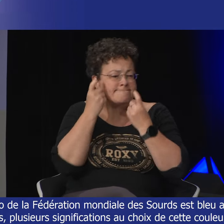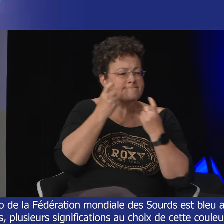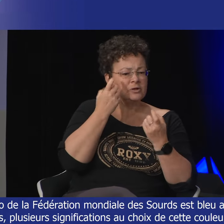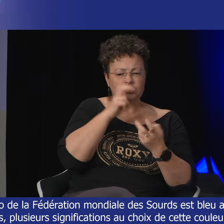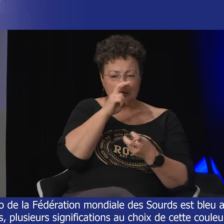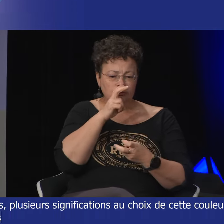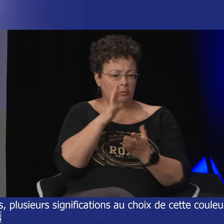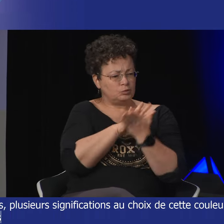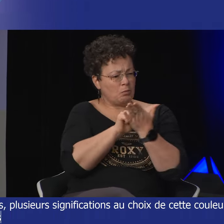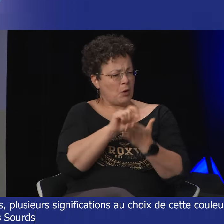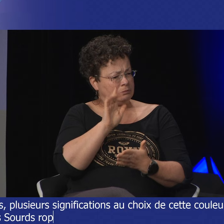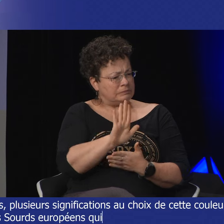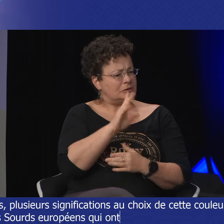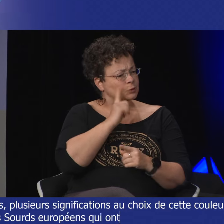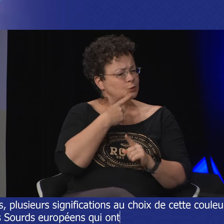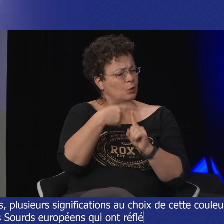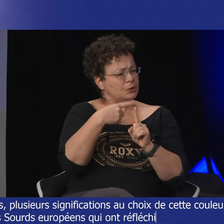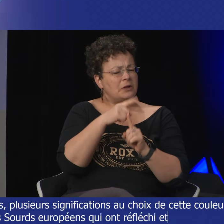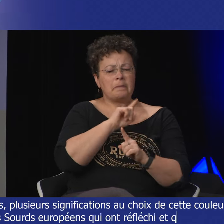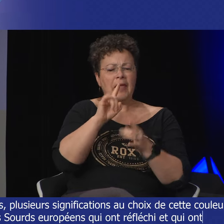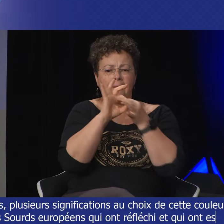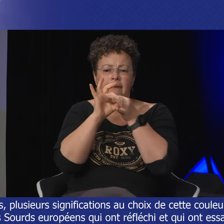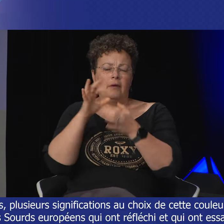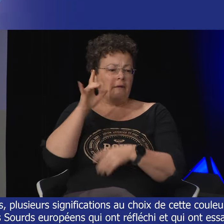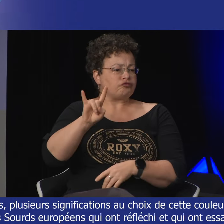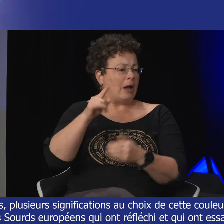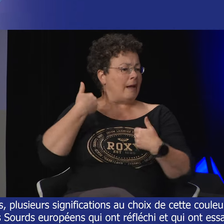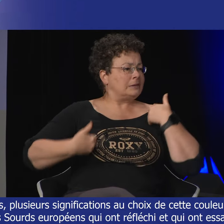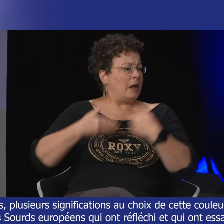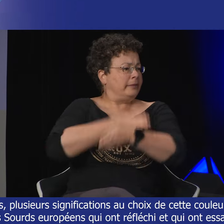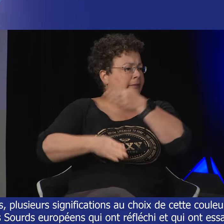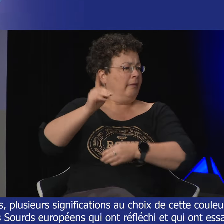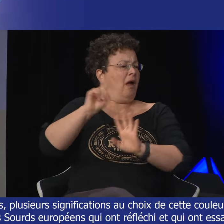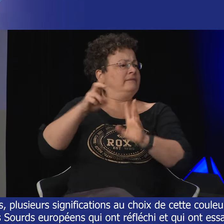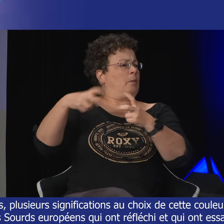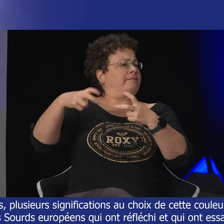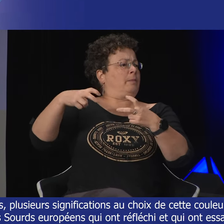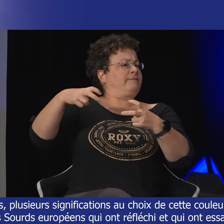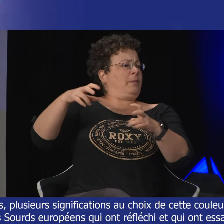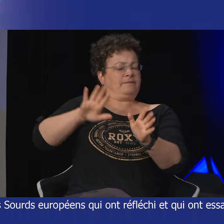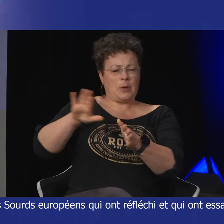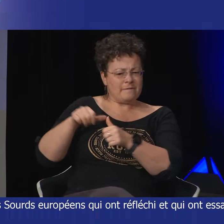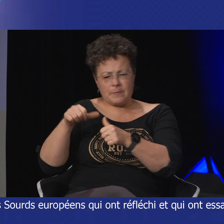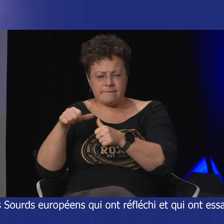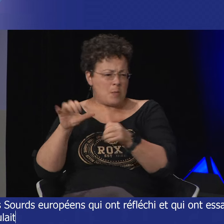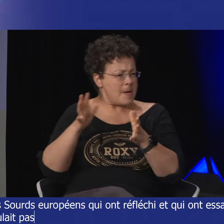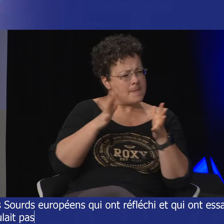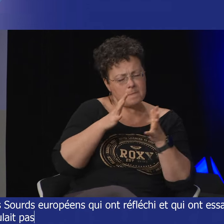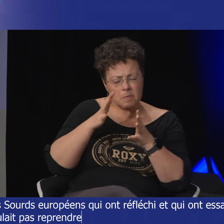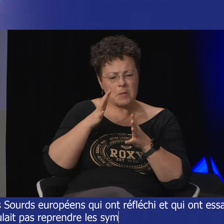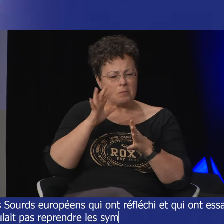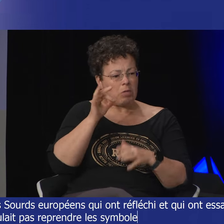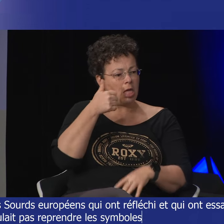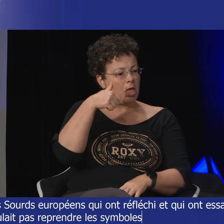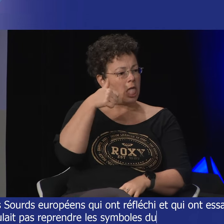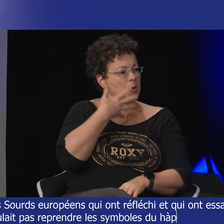européens qui ont réfléchi et qui ont essayé de trouver quelque chose qui voilà qui ne voulait pas reprendre les symboles du handicap